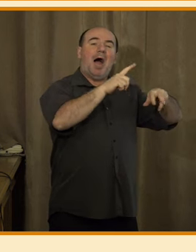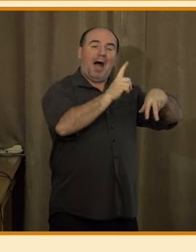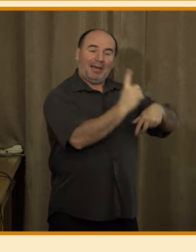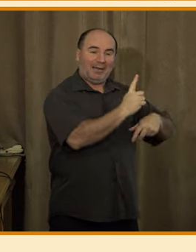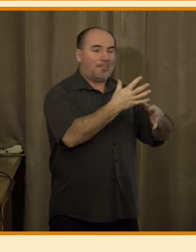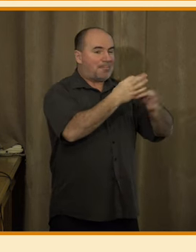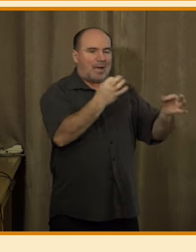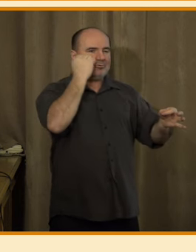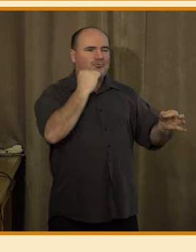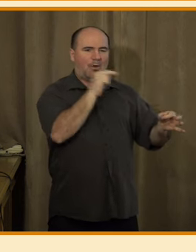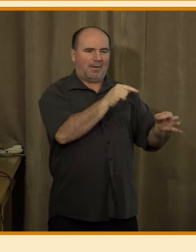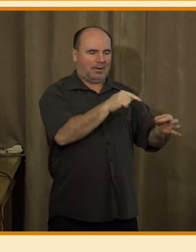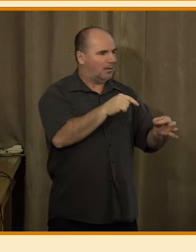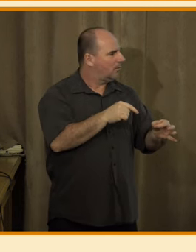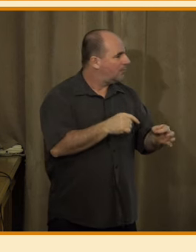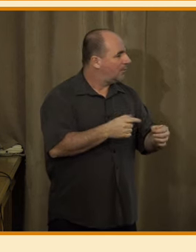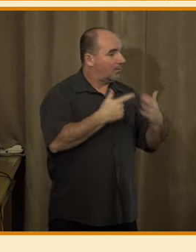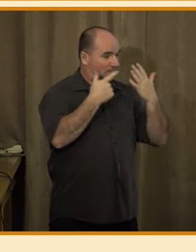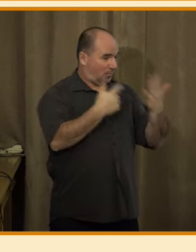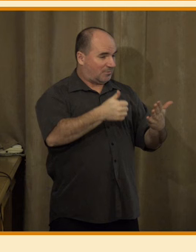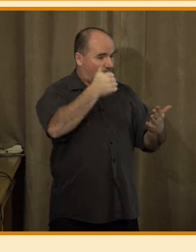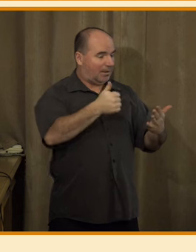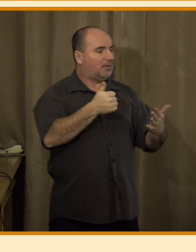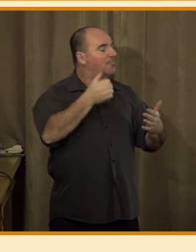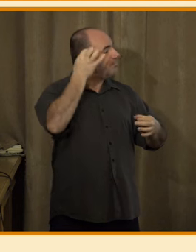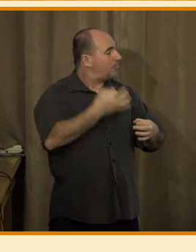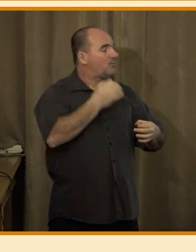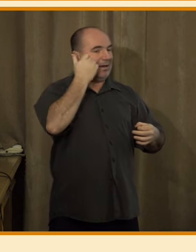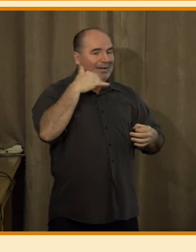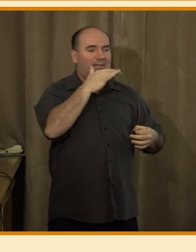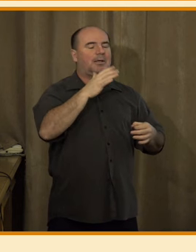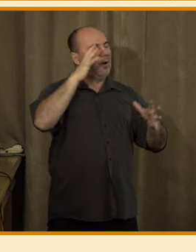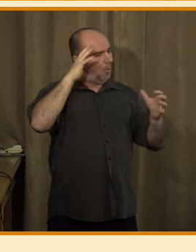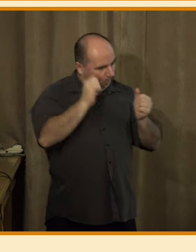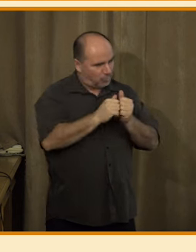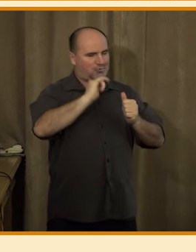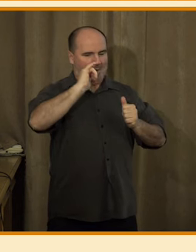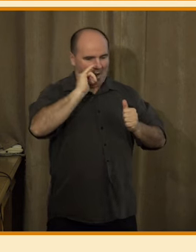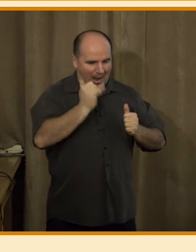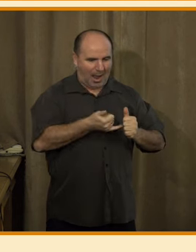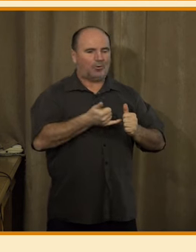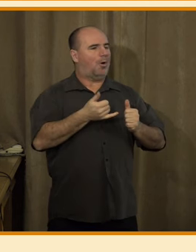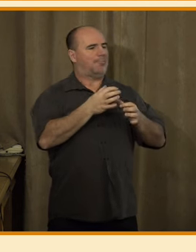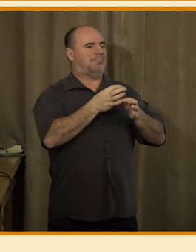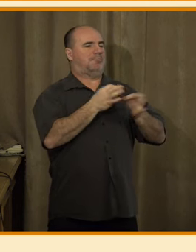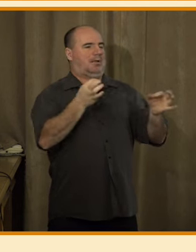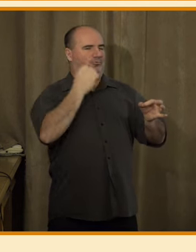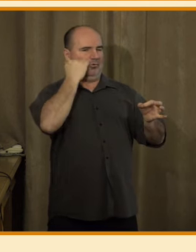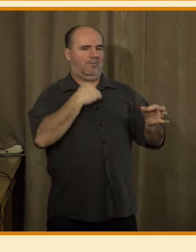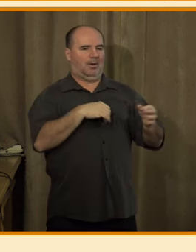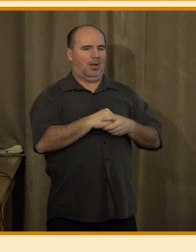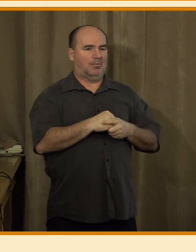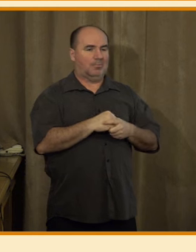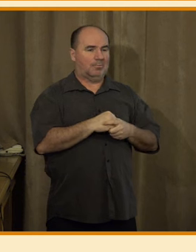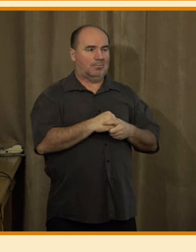dotázaných v kumulaci, nebo v součtu těch odpovědí určitě ano, spíše ano, a zatímco, když jde pouze